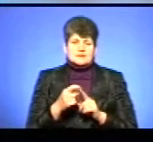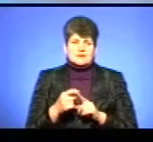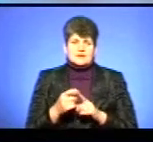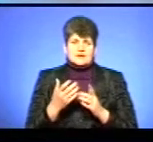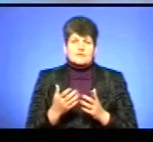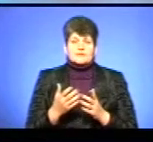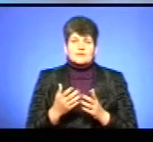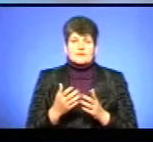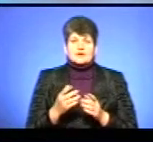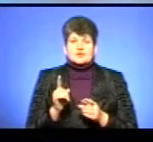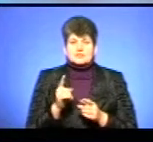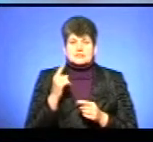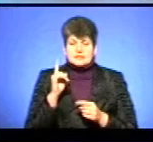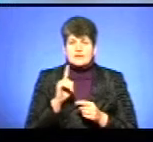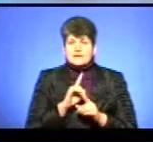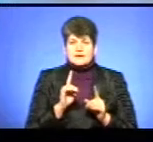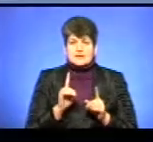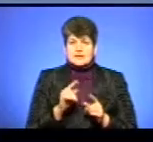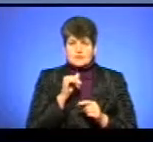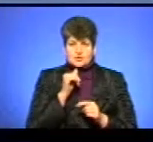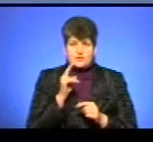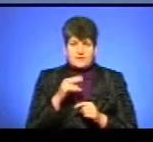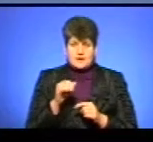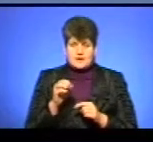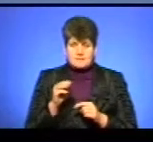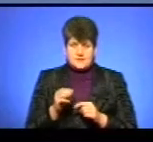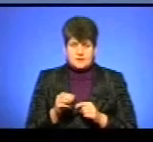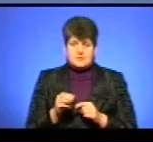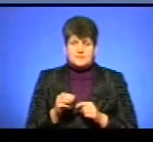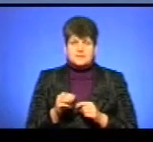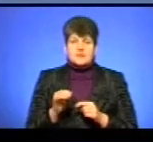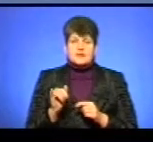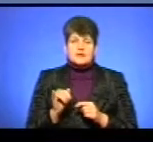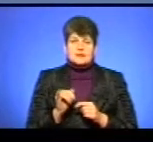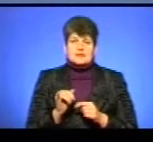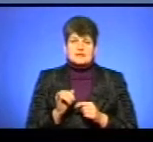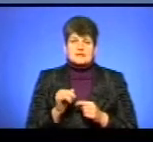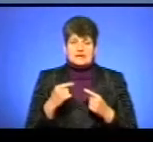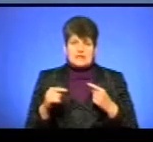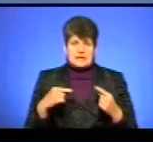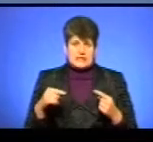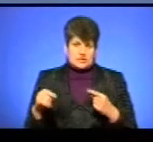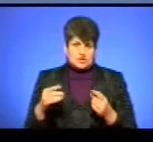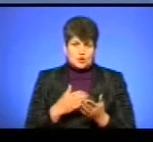є час, звичайно, щоб наші глядачі знали не тільки за цукровий діабет, але і за інші нозології, які